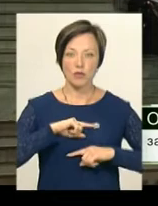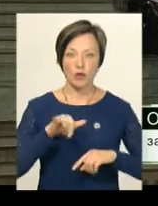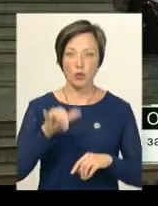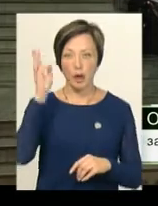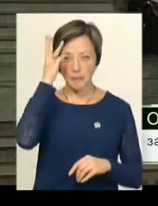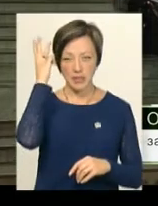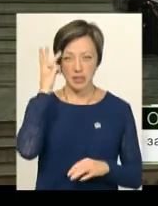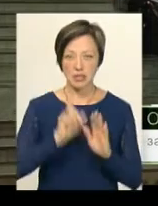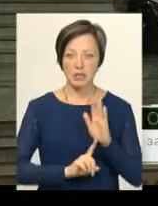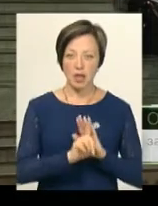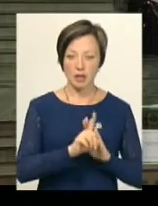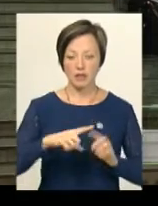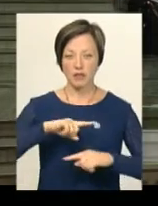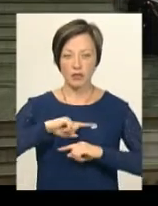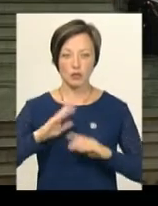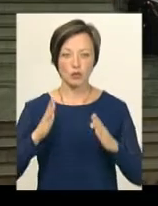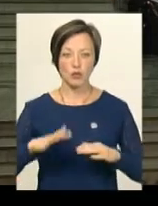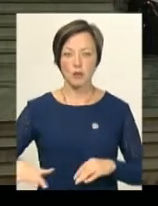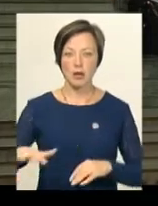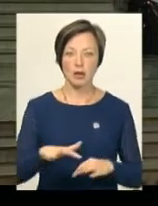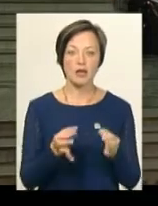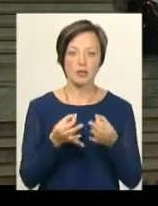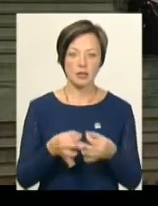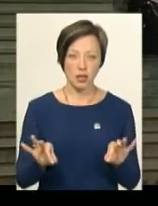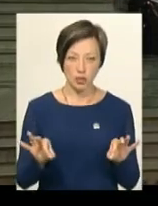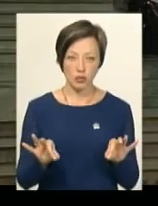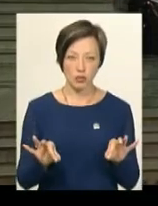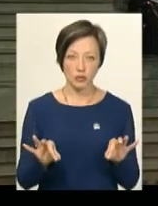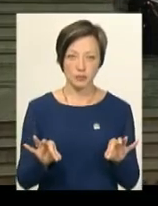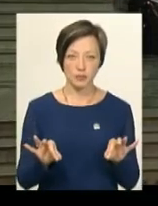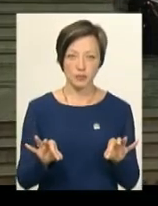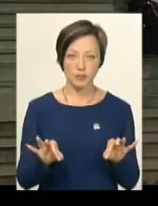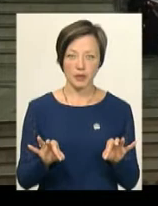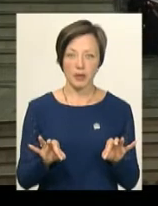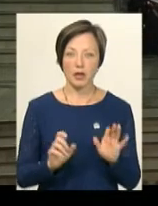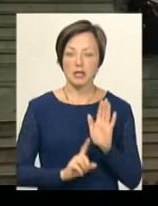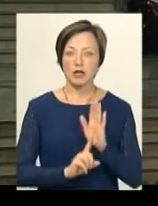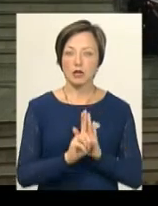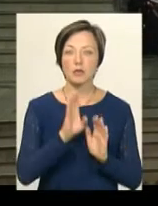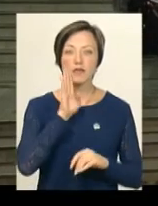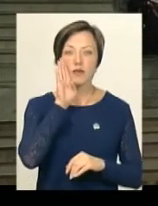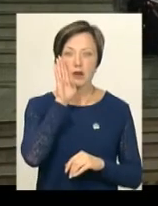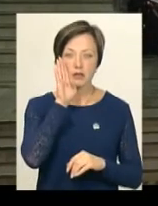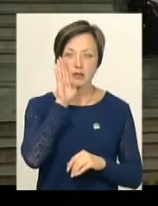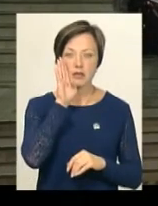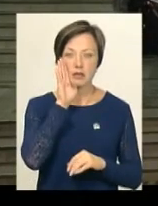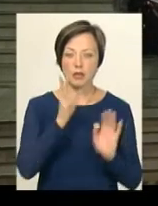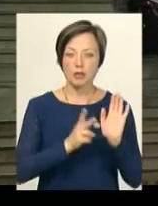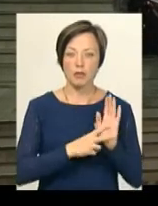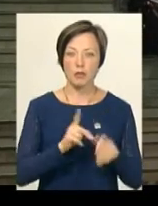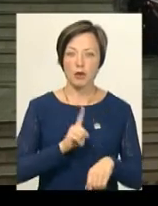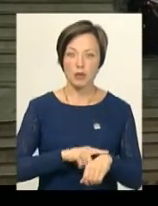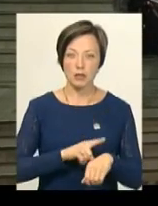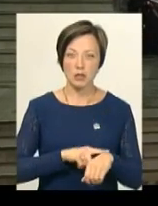Хмельницькому. Старт і фініш буде на Майдані Незалежності. Стартуємо вранці о 7-й